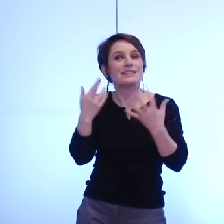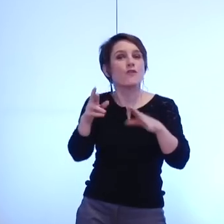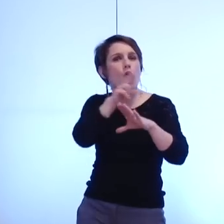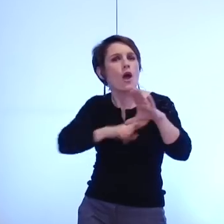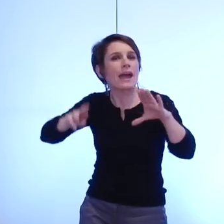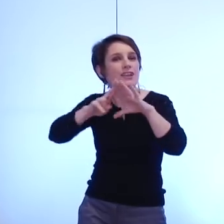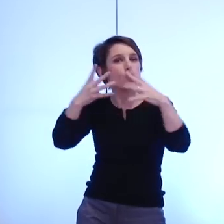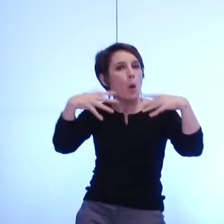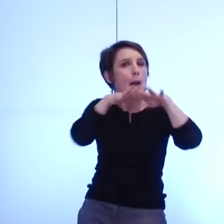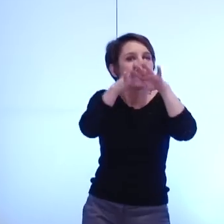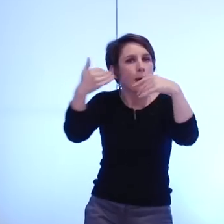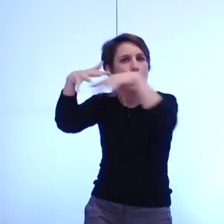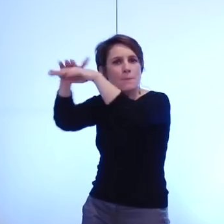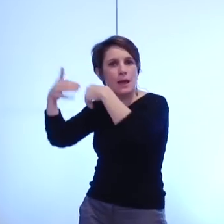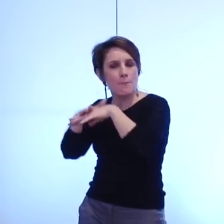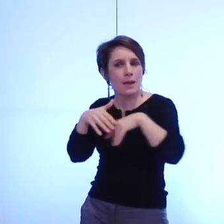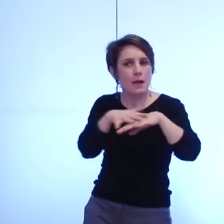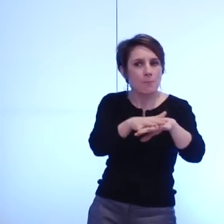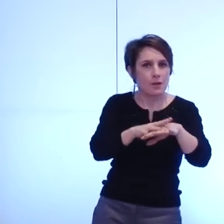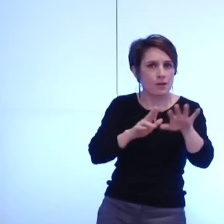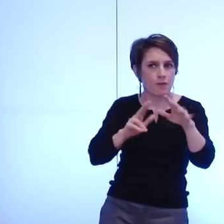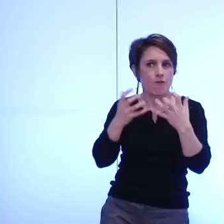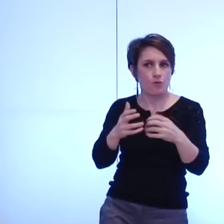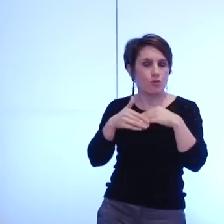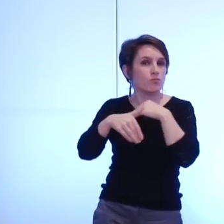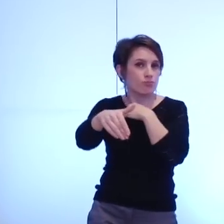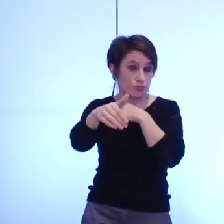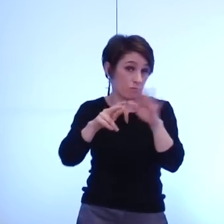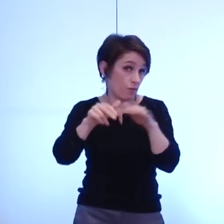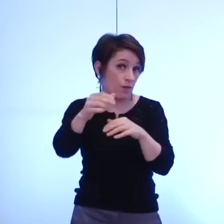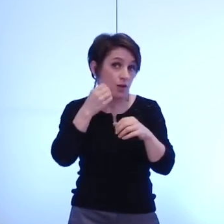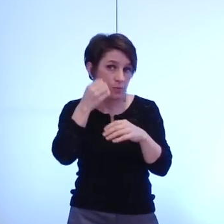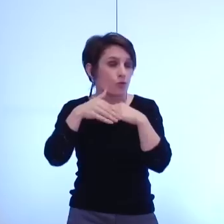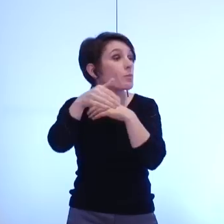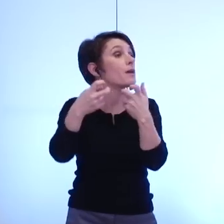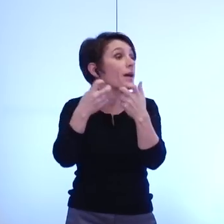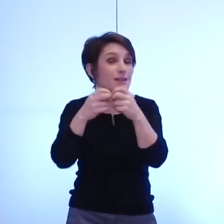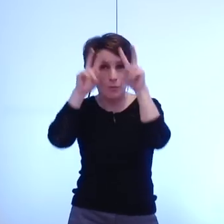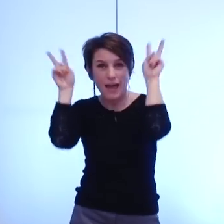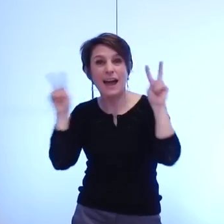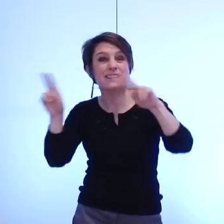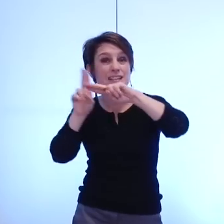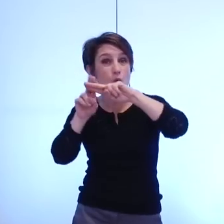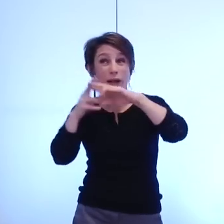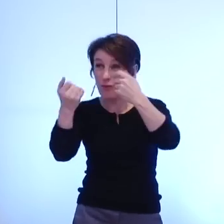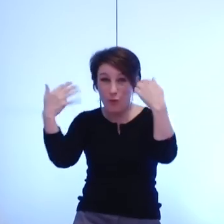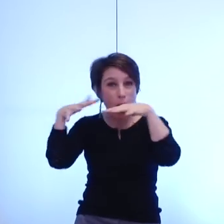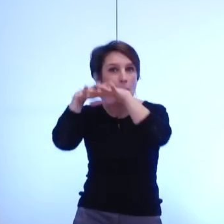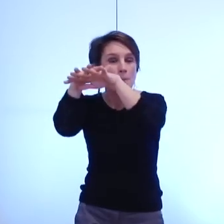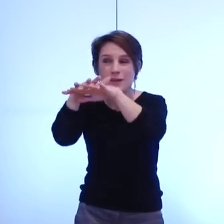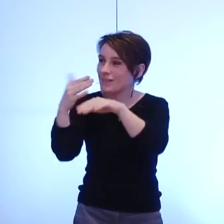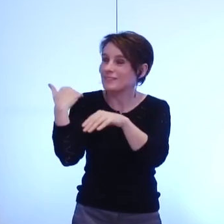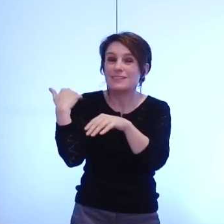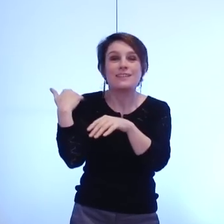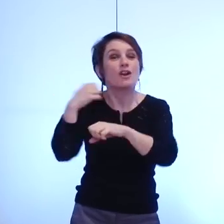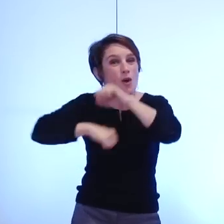grande réforme que nous attendons d'union des régions à venir je parle de la ZAS et la Lorraine et qu'un référendum a été